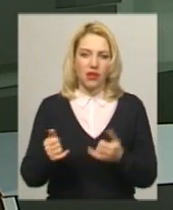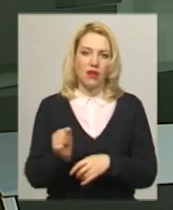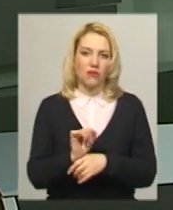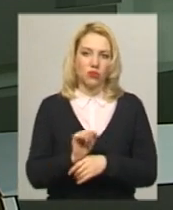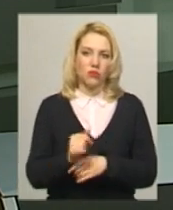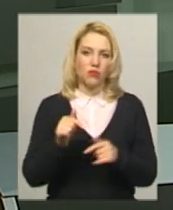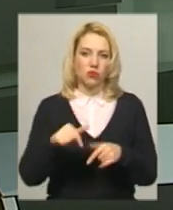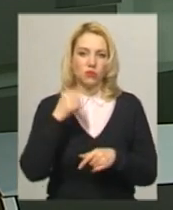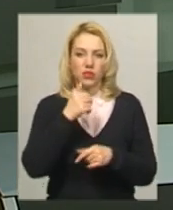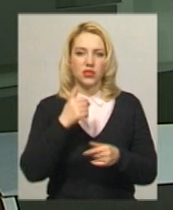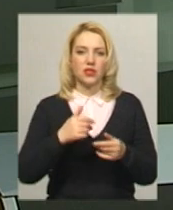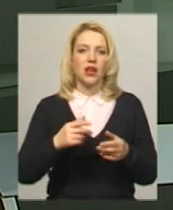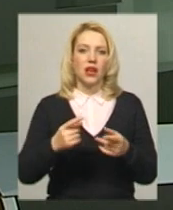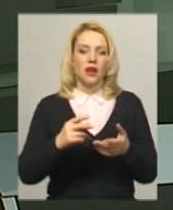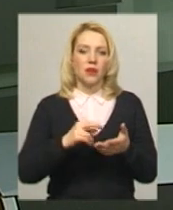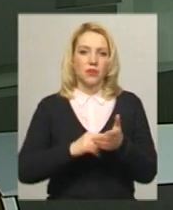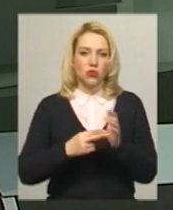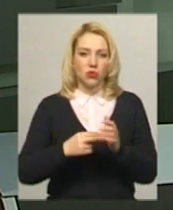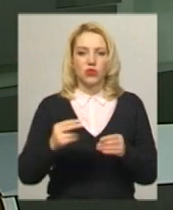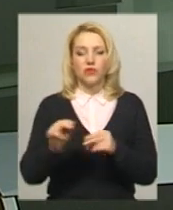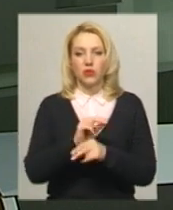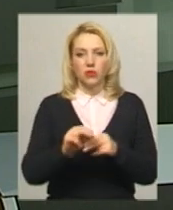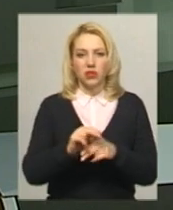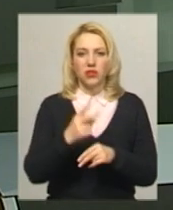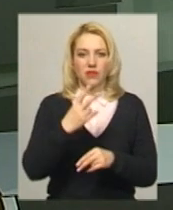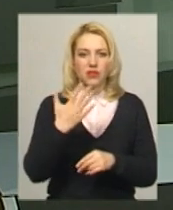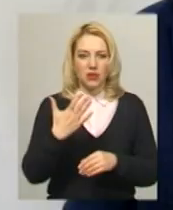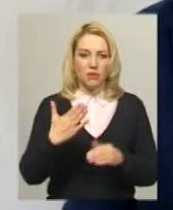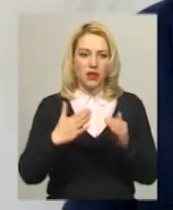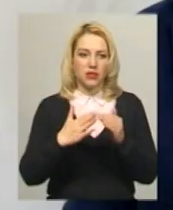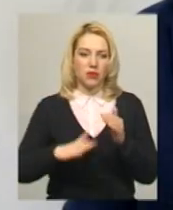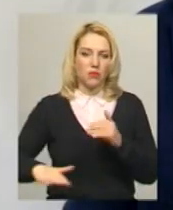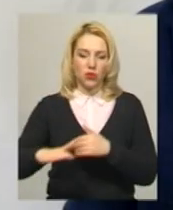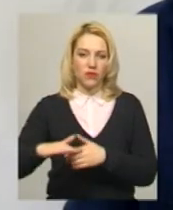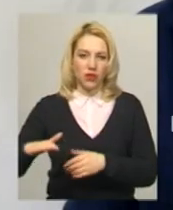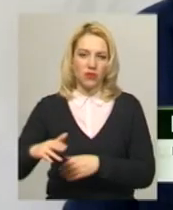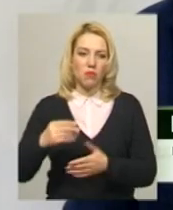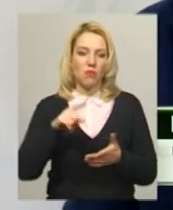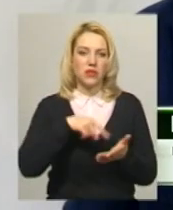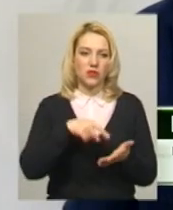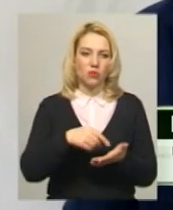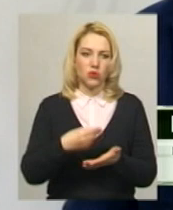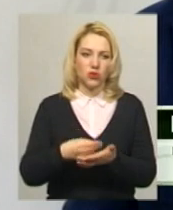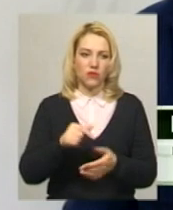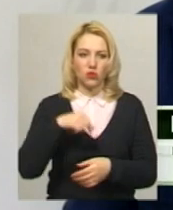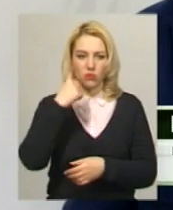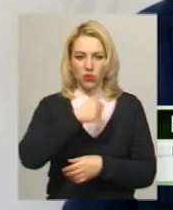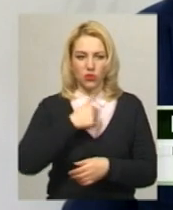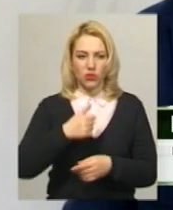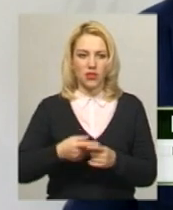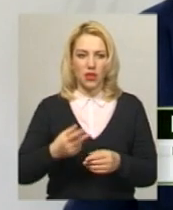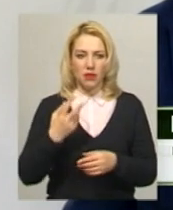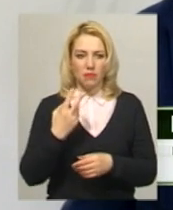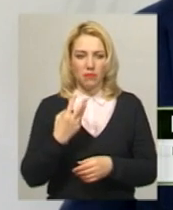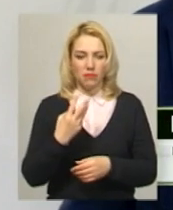відремонтують 25 подвір'їв за кошти з міського бюджету. Цього року у нас 20 мільйонів гривень